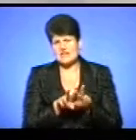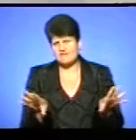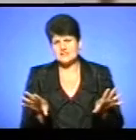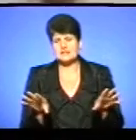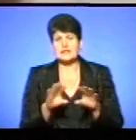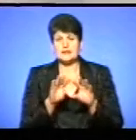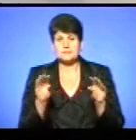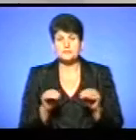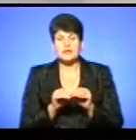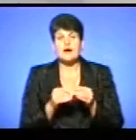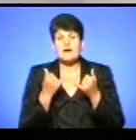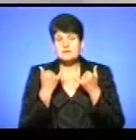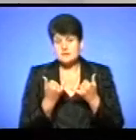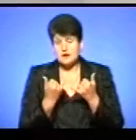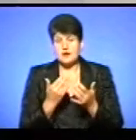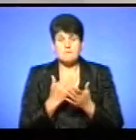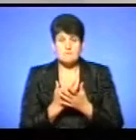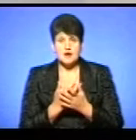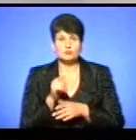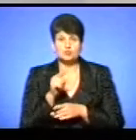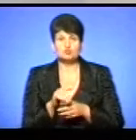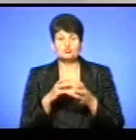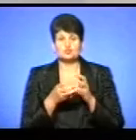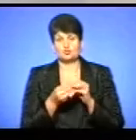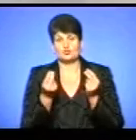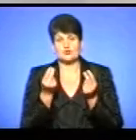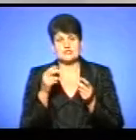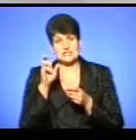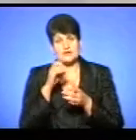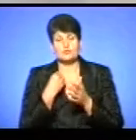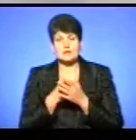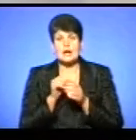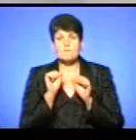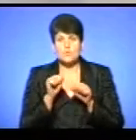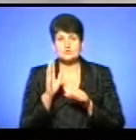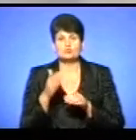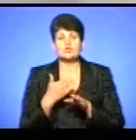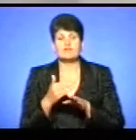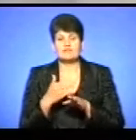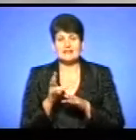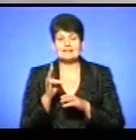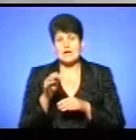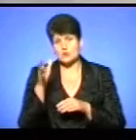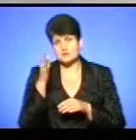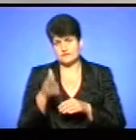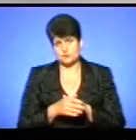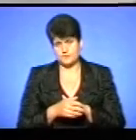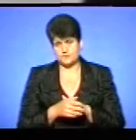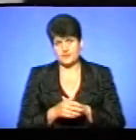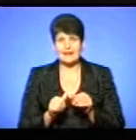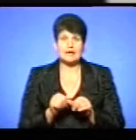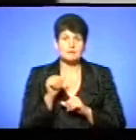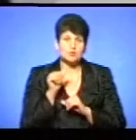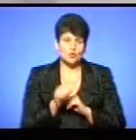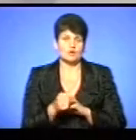зараз ми маємо ту суму грошей з державного бюджету, яка може бути виділена на освіту. Крім того, я